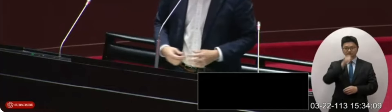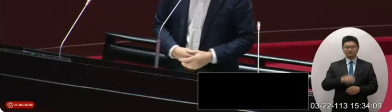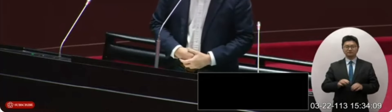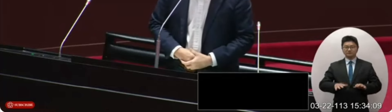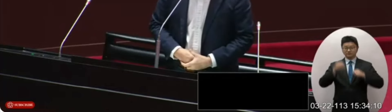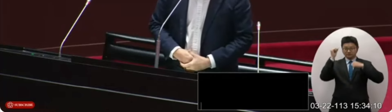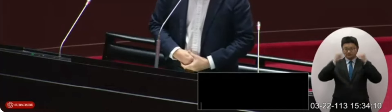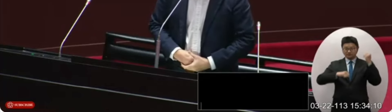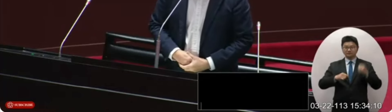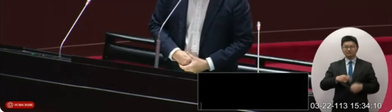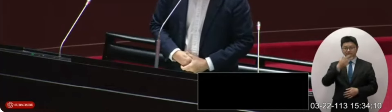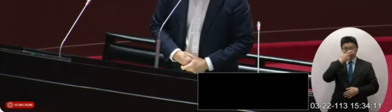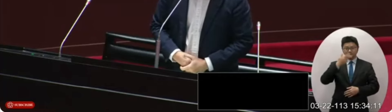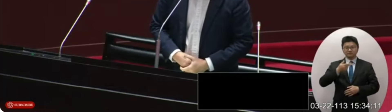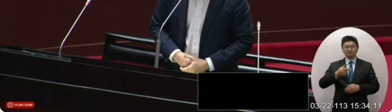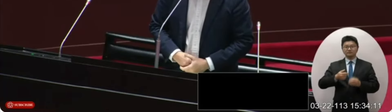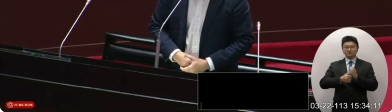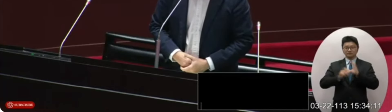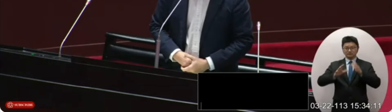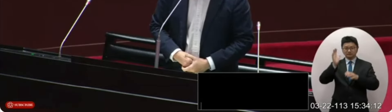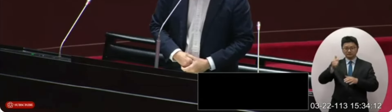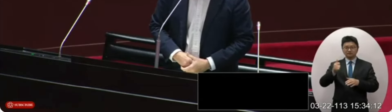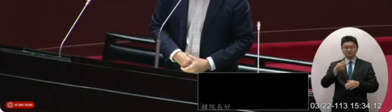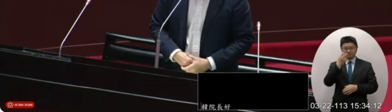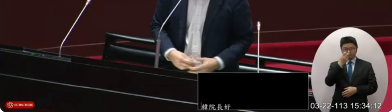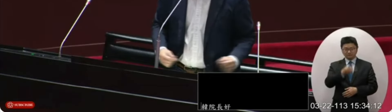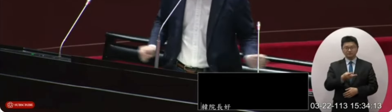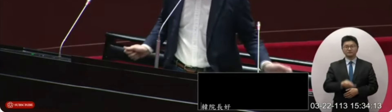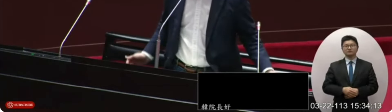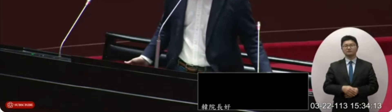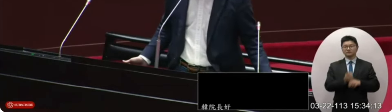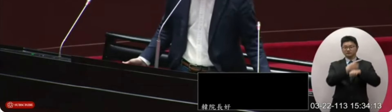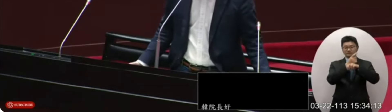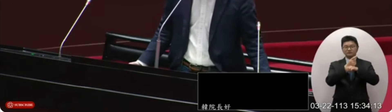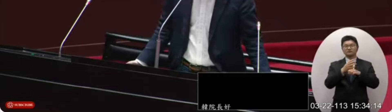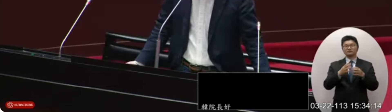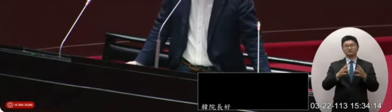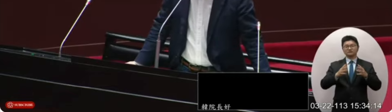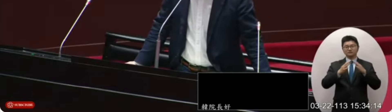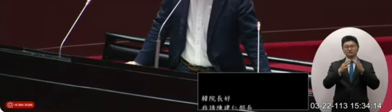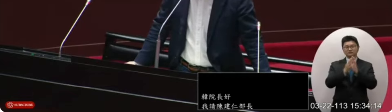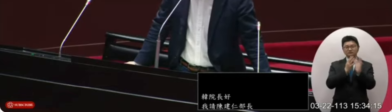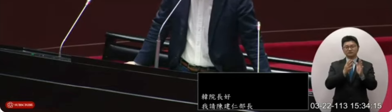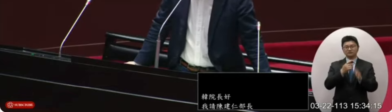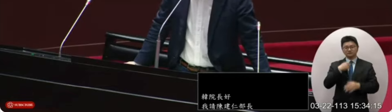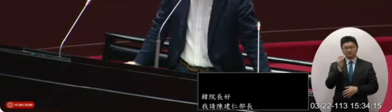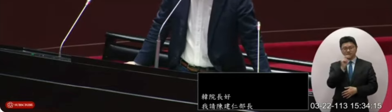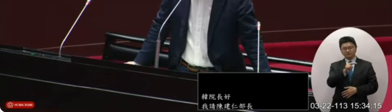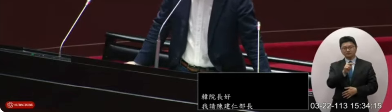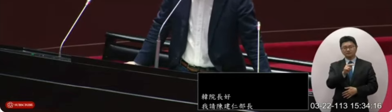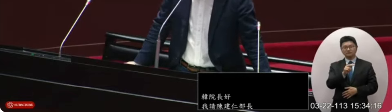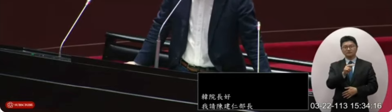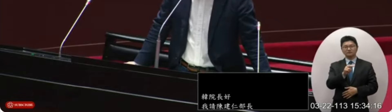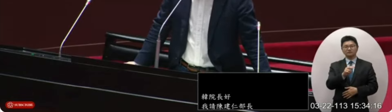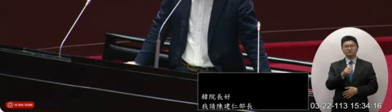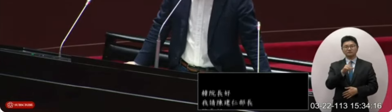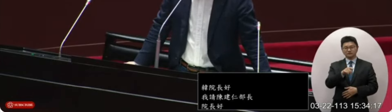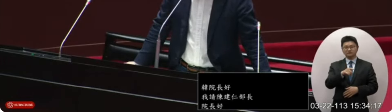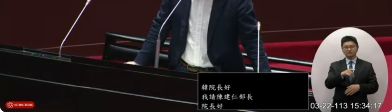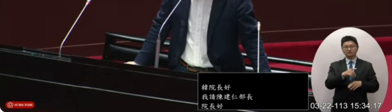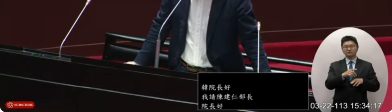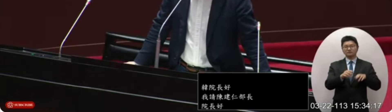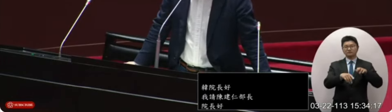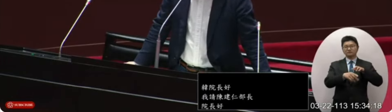今天早上賴清的副總統去參觀我們的無人機國家隊看到我們有一個無人機他是